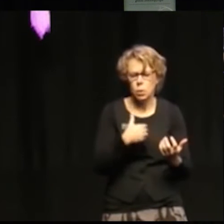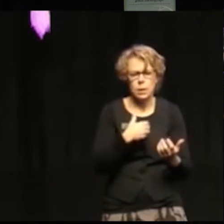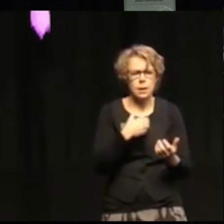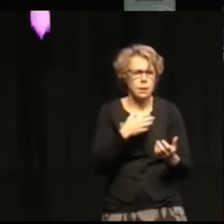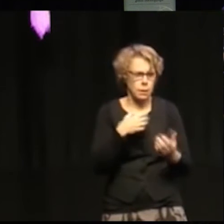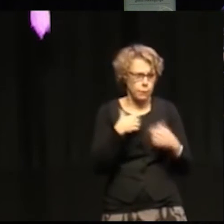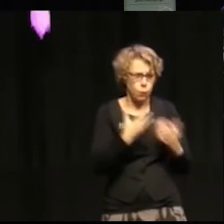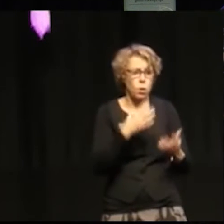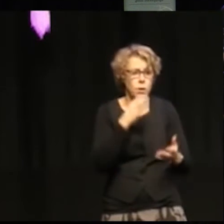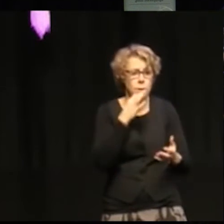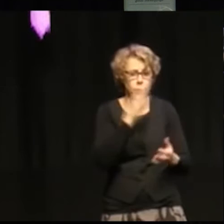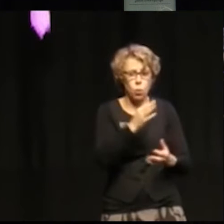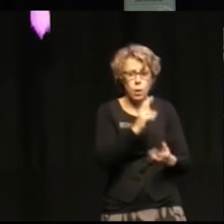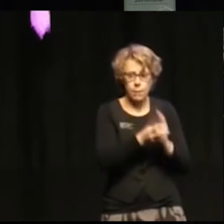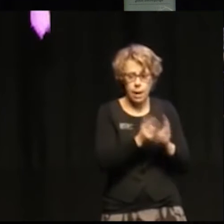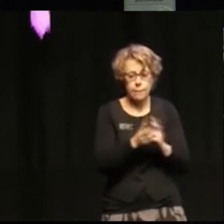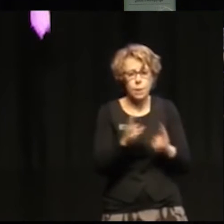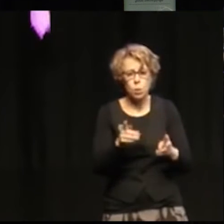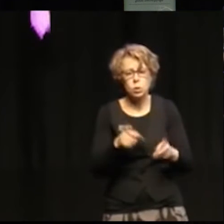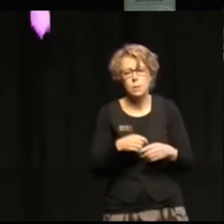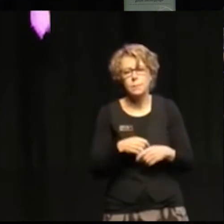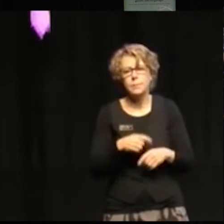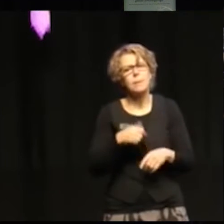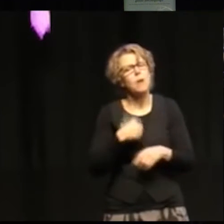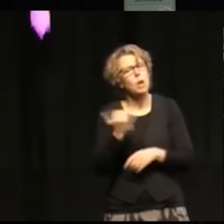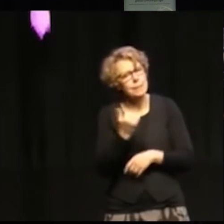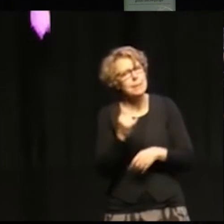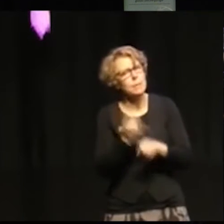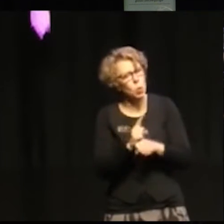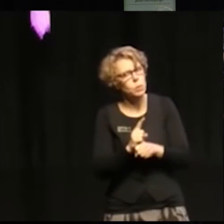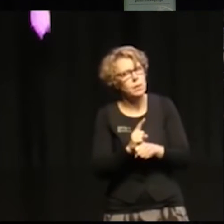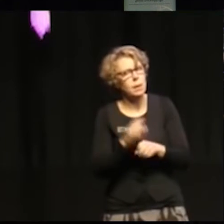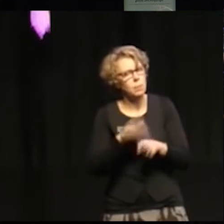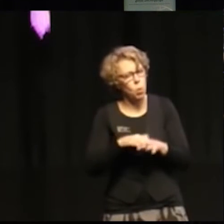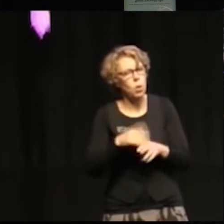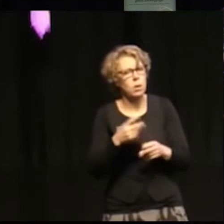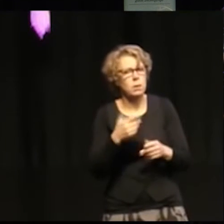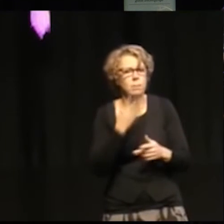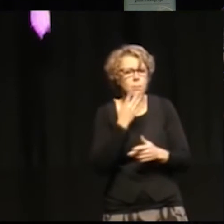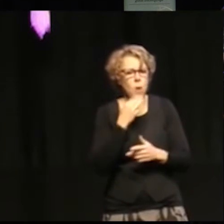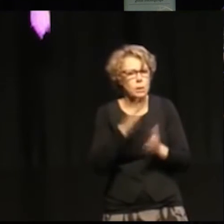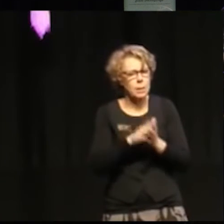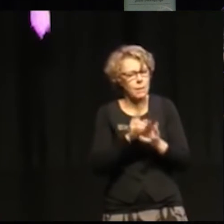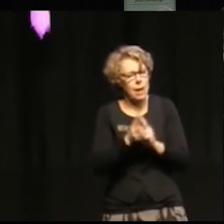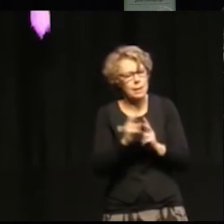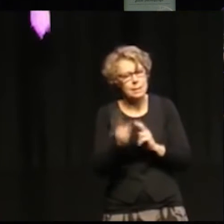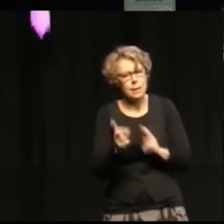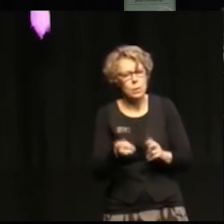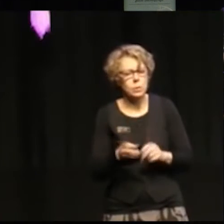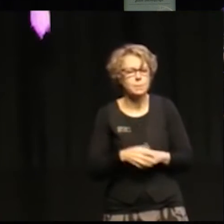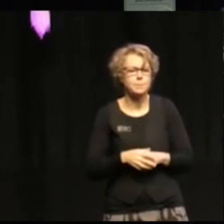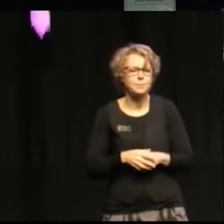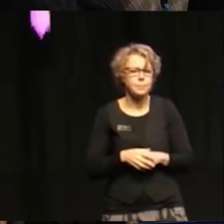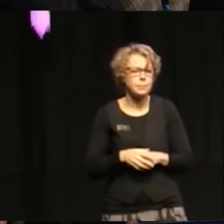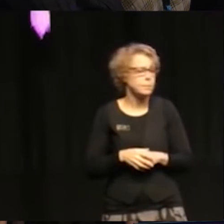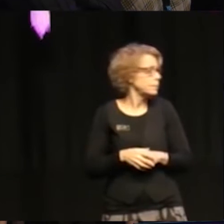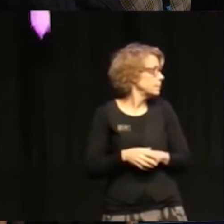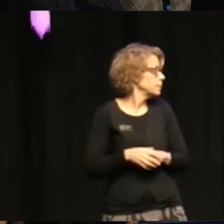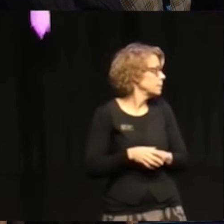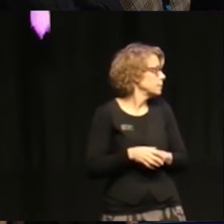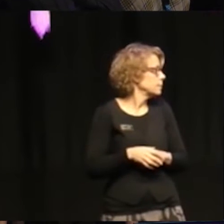frågor till varandra också. Vi har så mycket som tio minuter på att tala med varandra också. Ska jag börja lite?